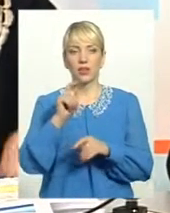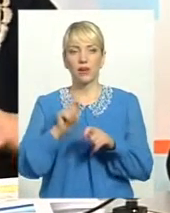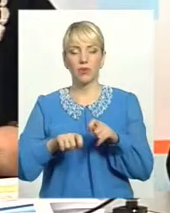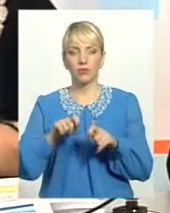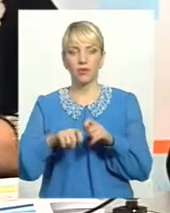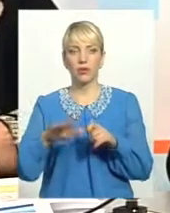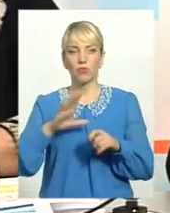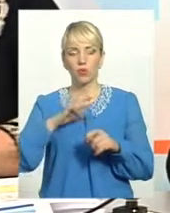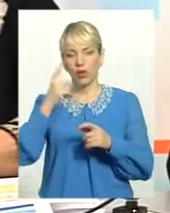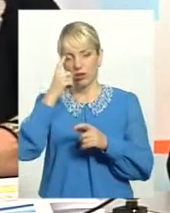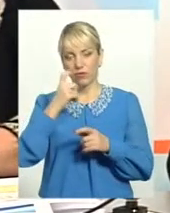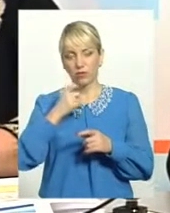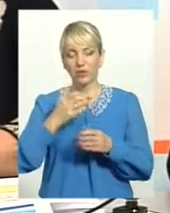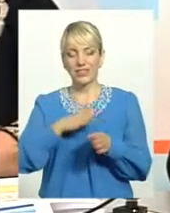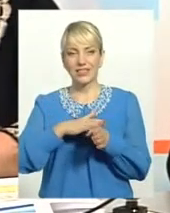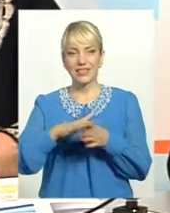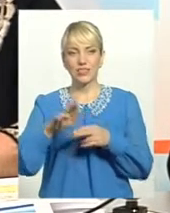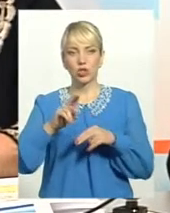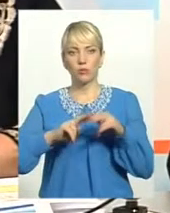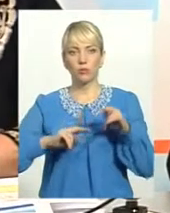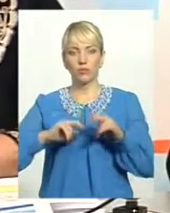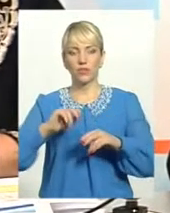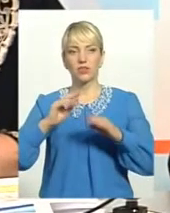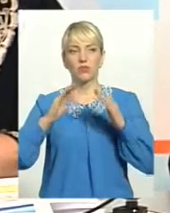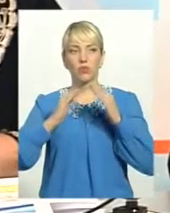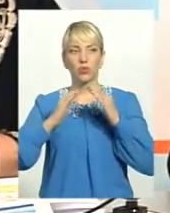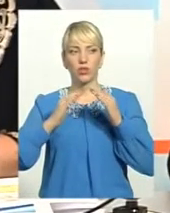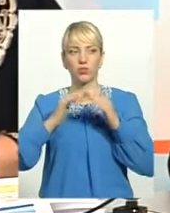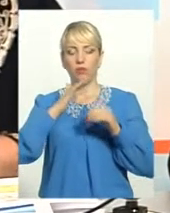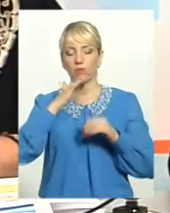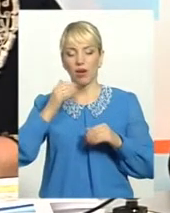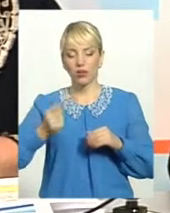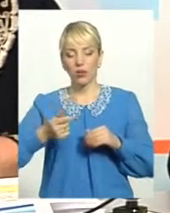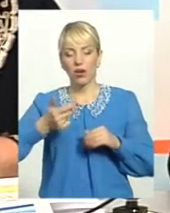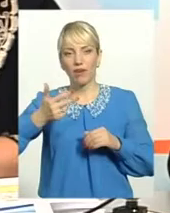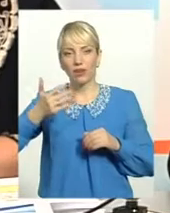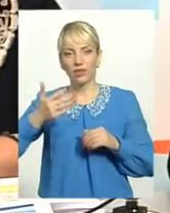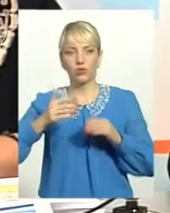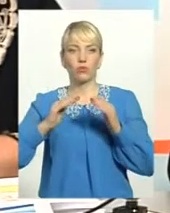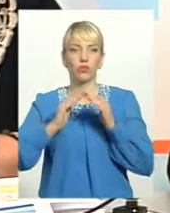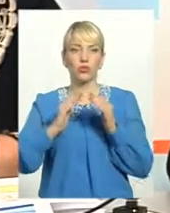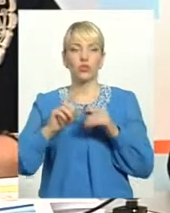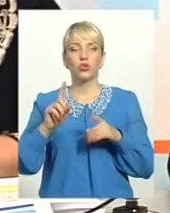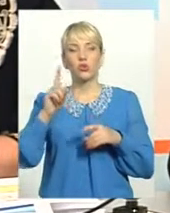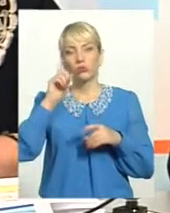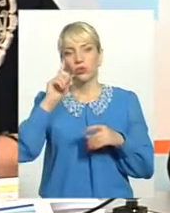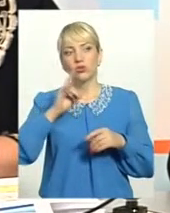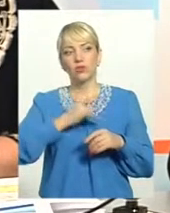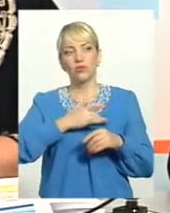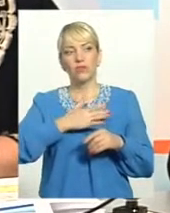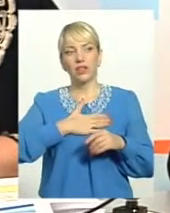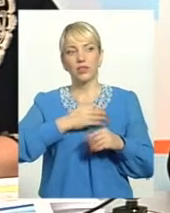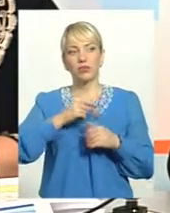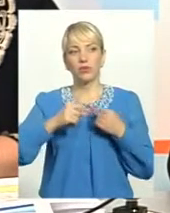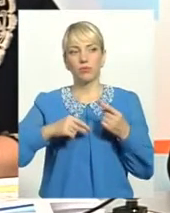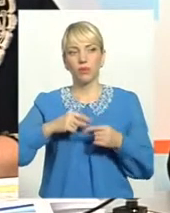інформацію, здійснюється будівництво будинку, навіть багатоквартирного будинку. І що ви думаєте, приватний підприємець будує цей будинок?